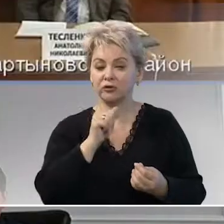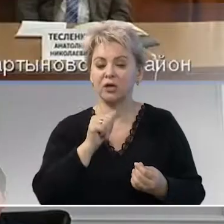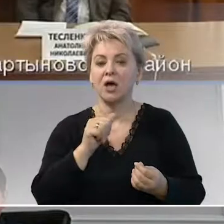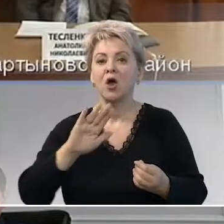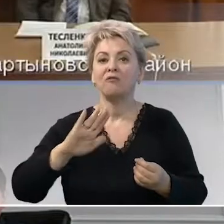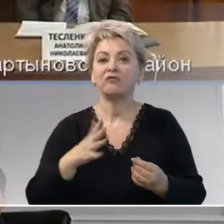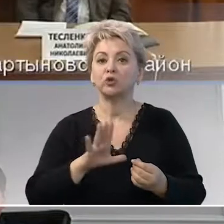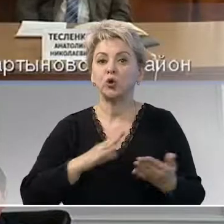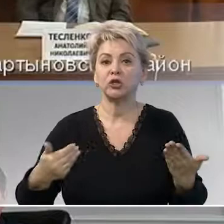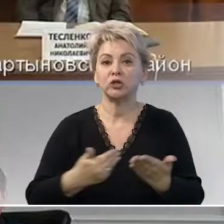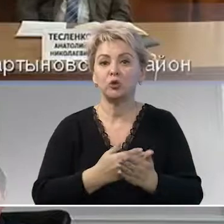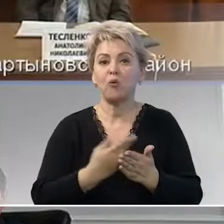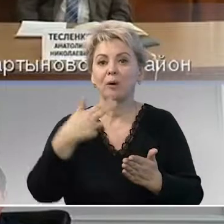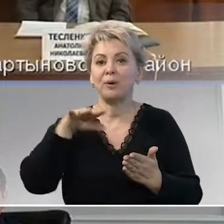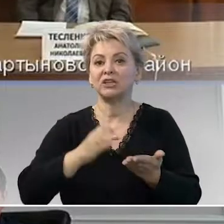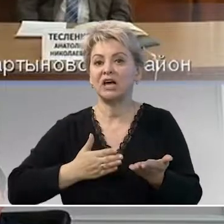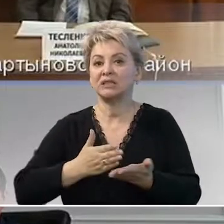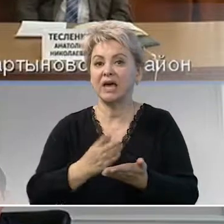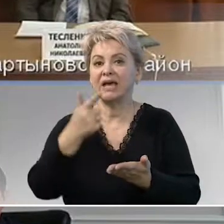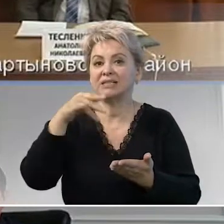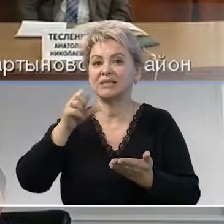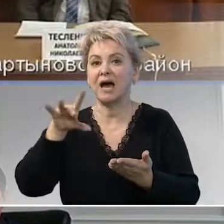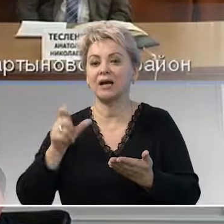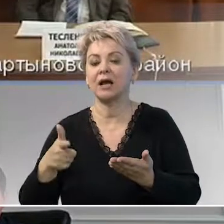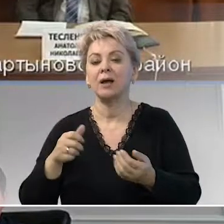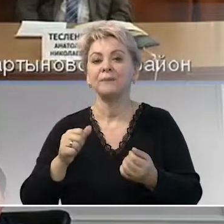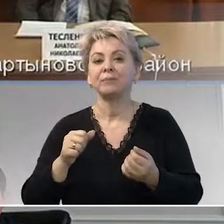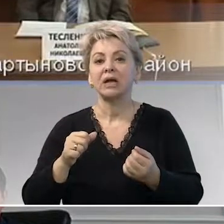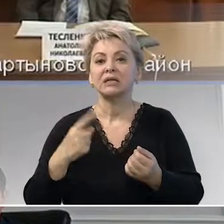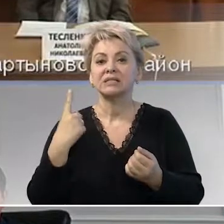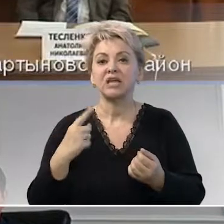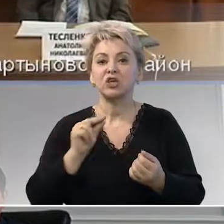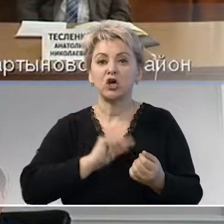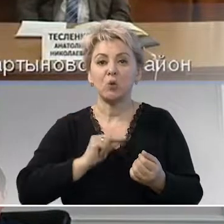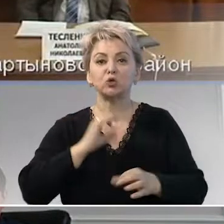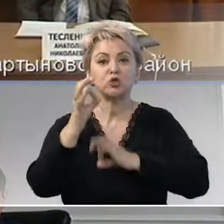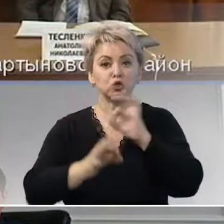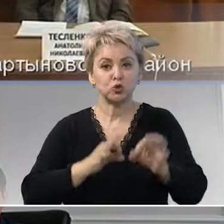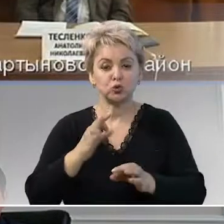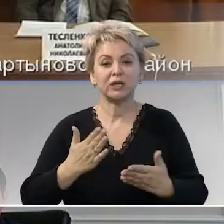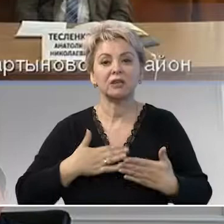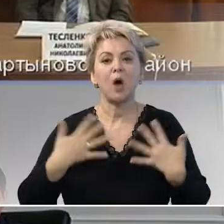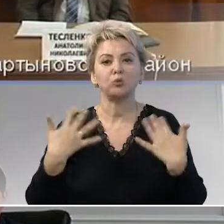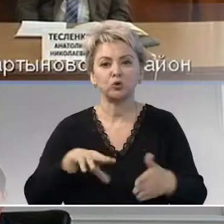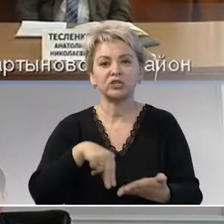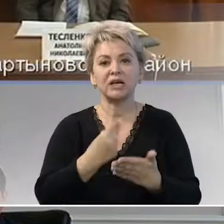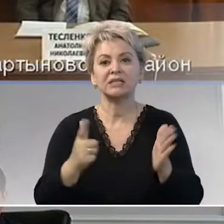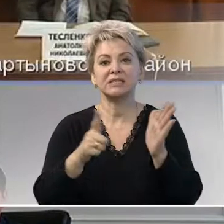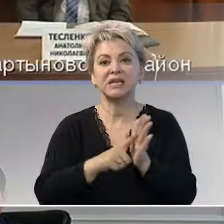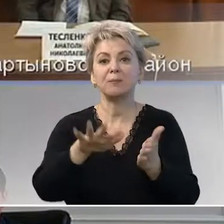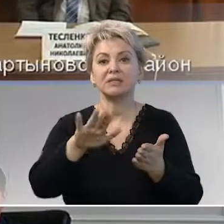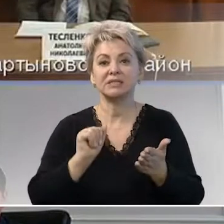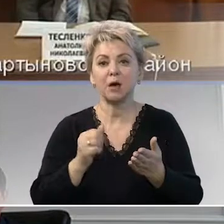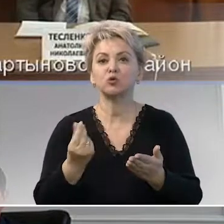Во вторник введена новая продуктовая линейка «Рестарт». И за одни рабочие сутки нами уже выдано 7